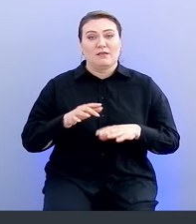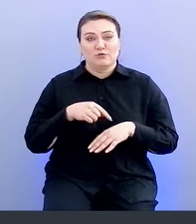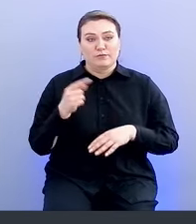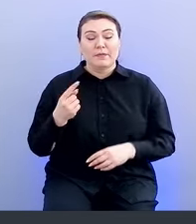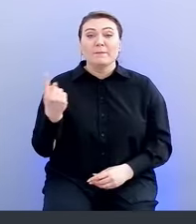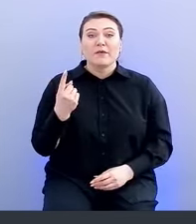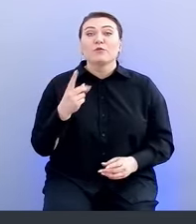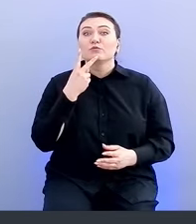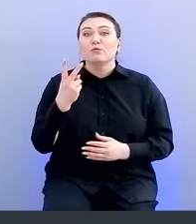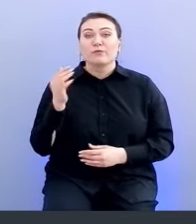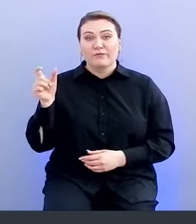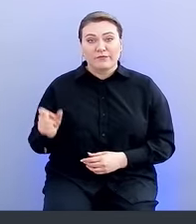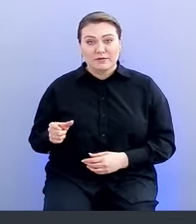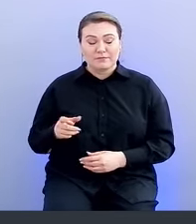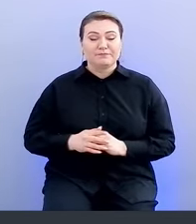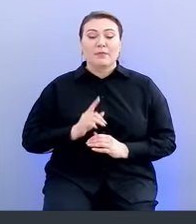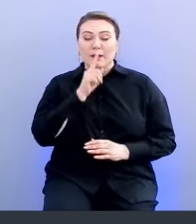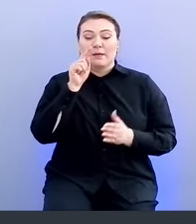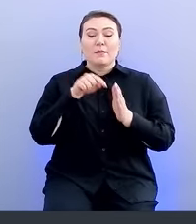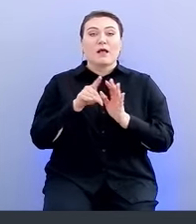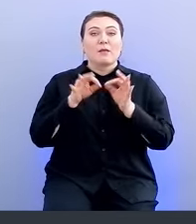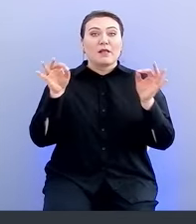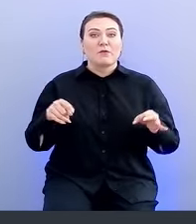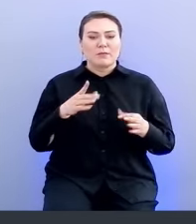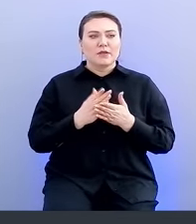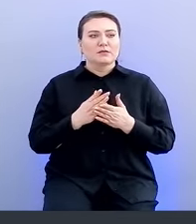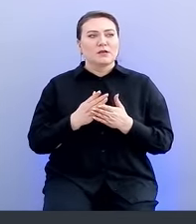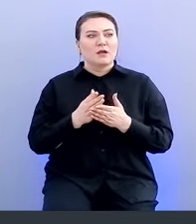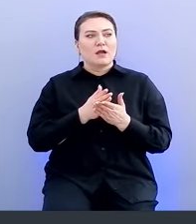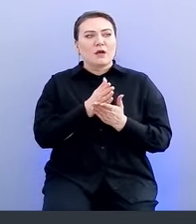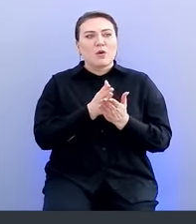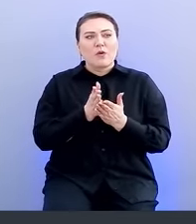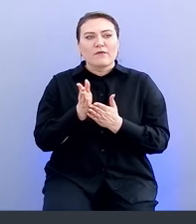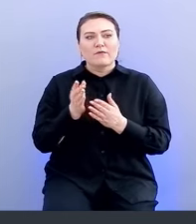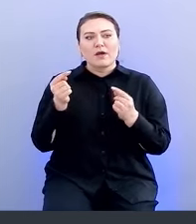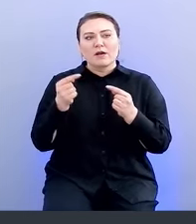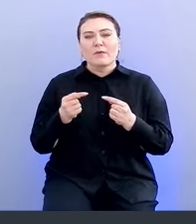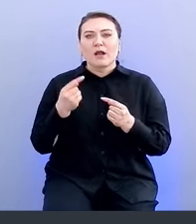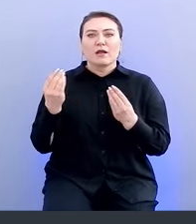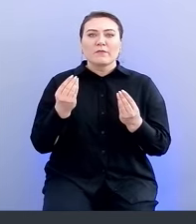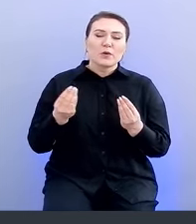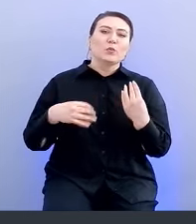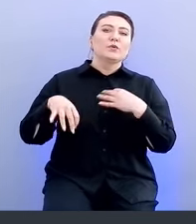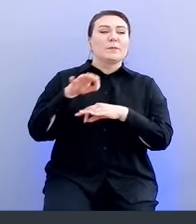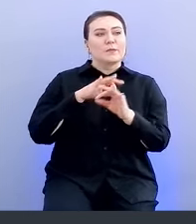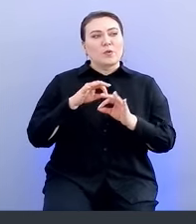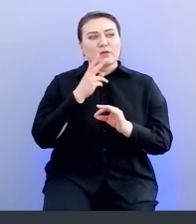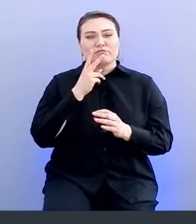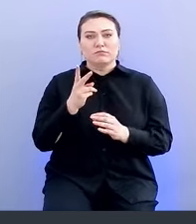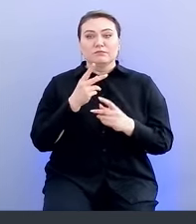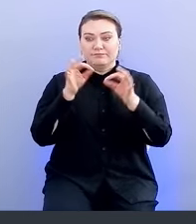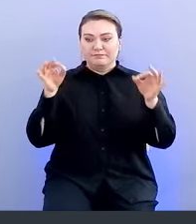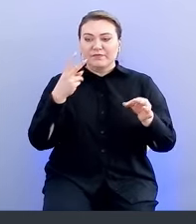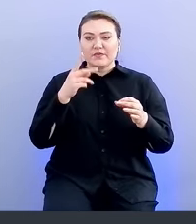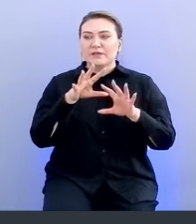Первое, попадая на платформу, там есть ролевка в рамках конкретного продукта, проекта, он видит все